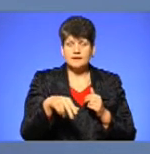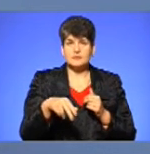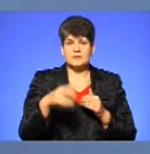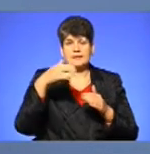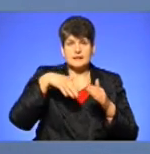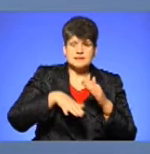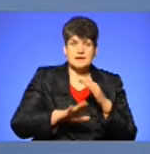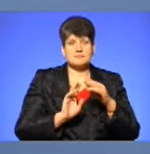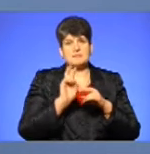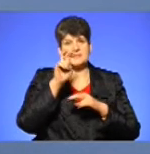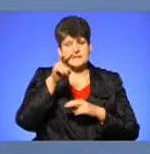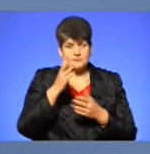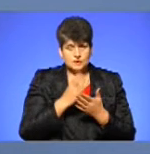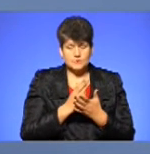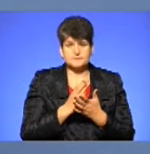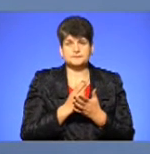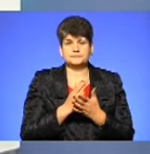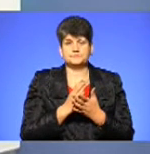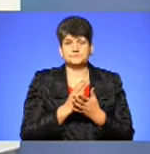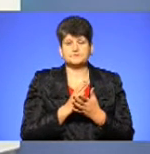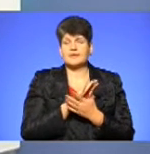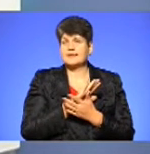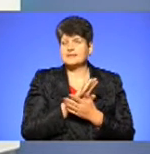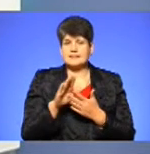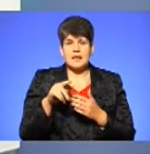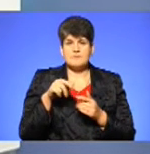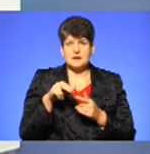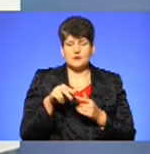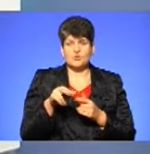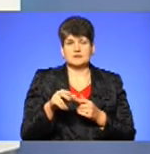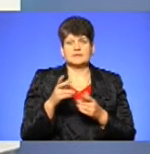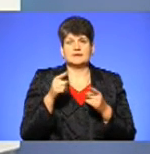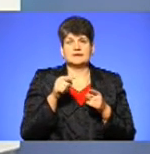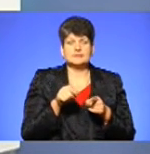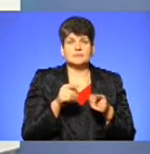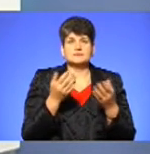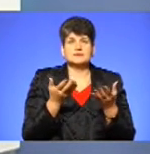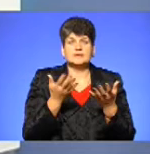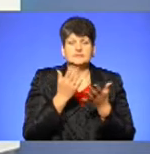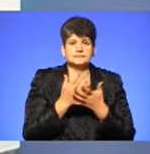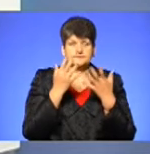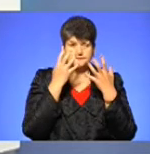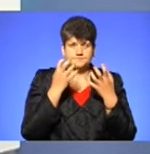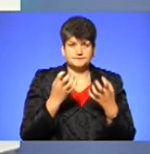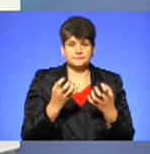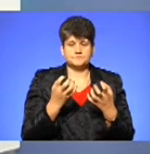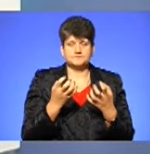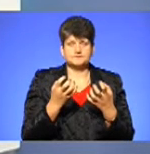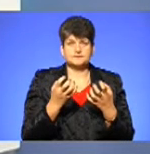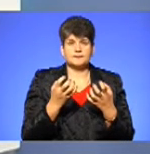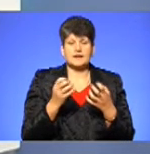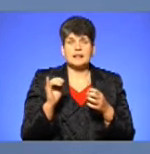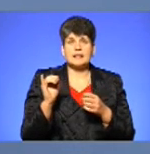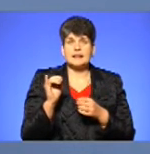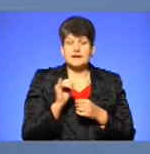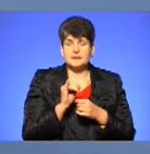підземному, якщо є, не переходити в невосвітленому маршруті, і